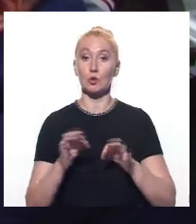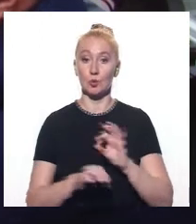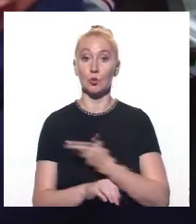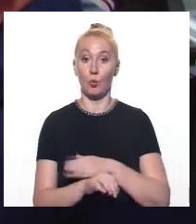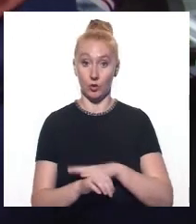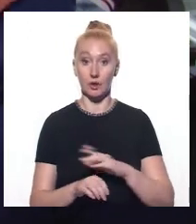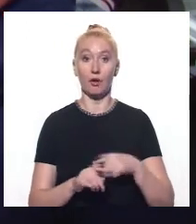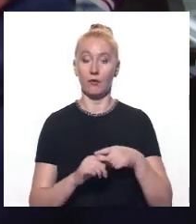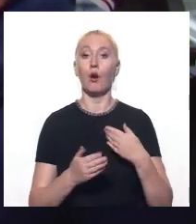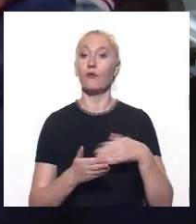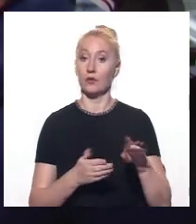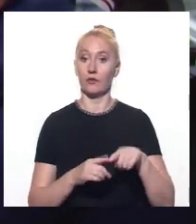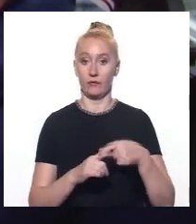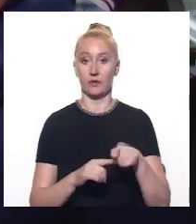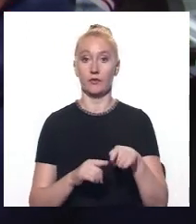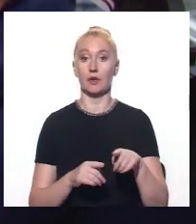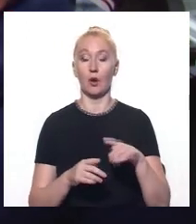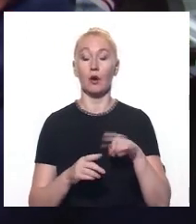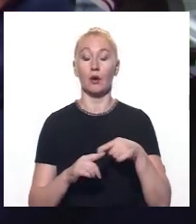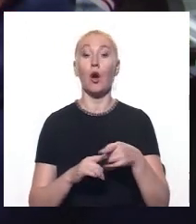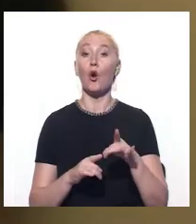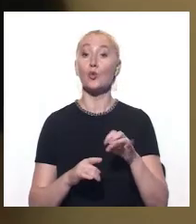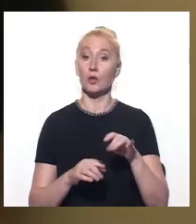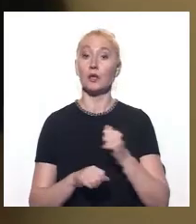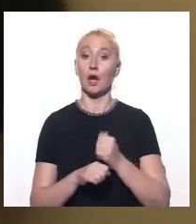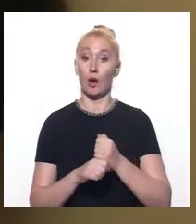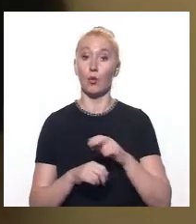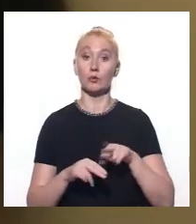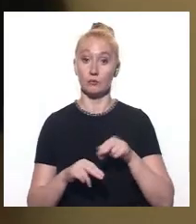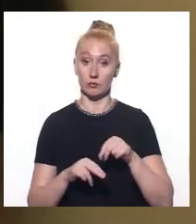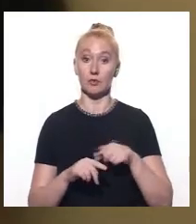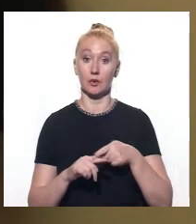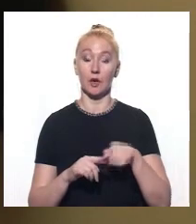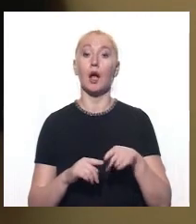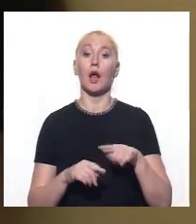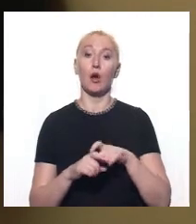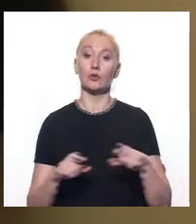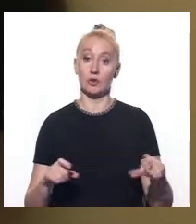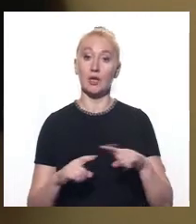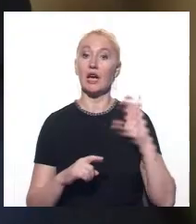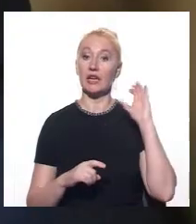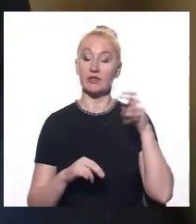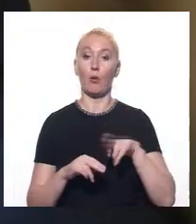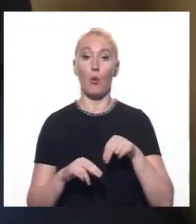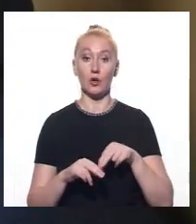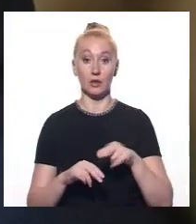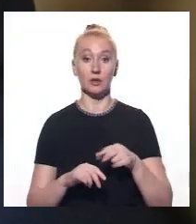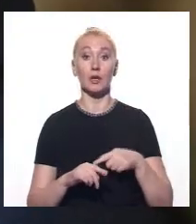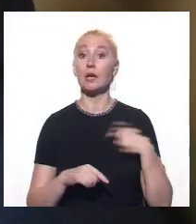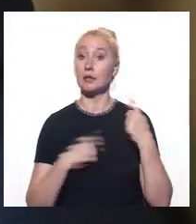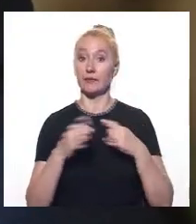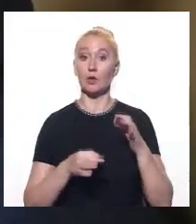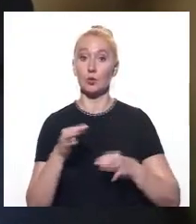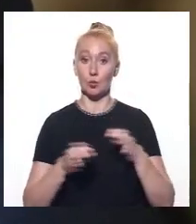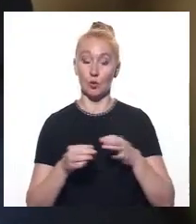у ВУМОЗі про відсторонення чоловіка від посади. Олександр Руденко працює правоохоронцем у лінійному відділку Криворізького міського відділу поліції. Наступне